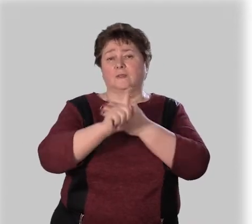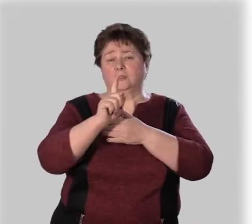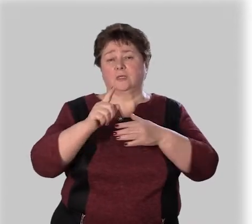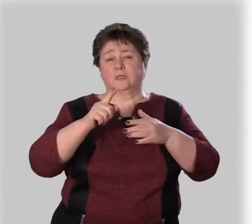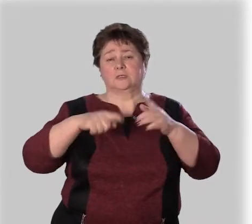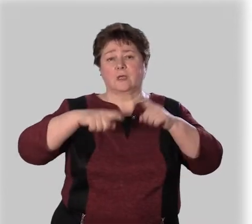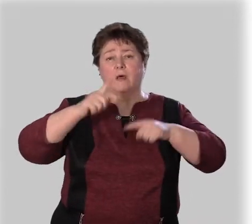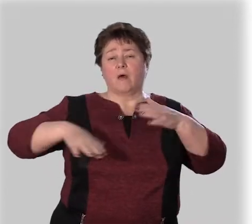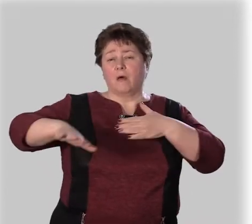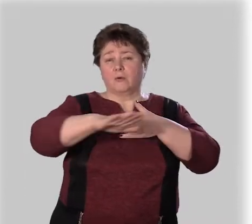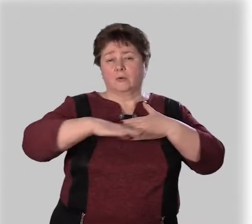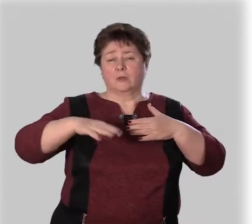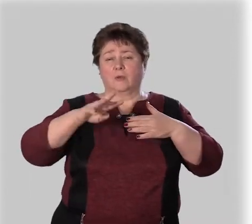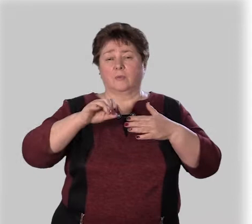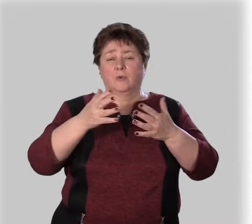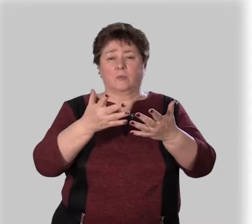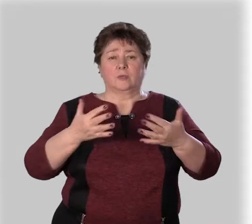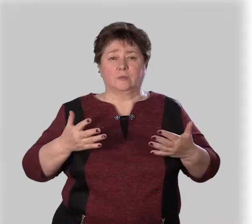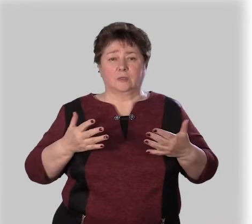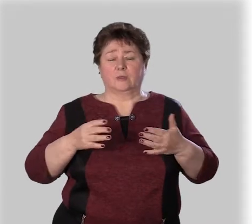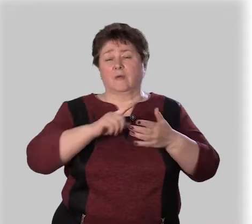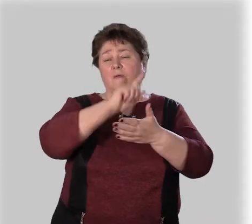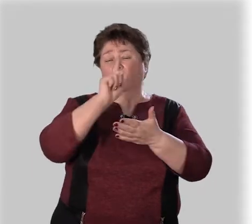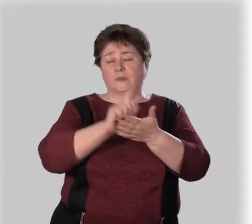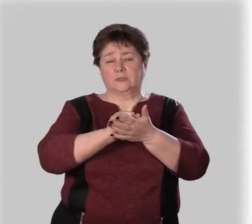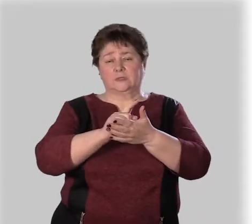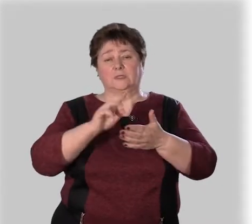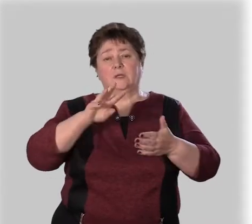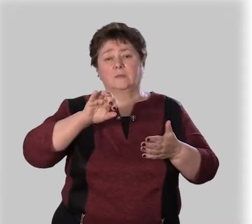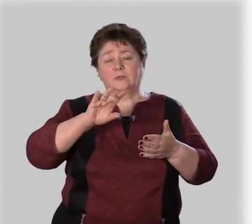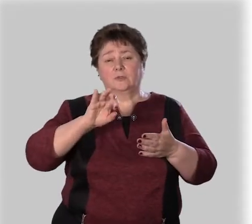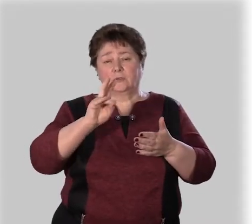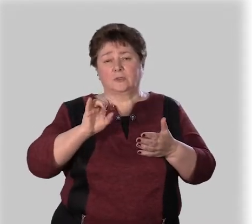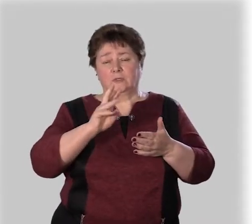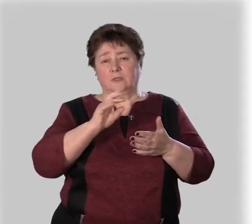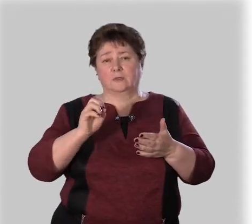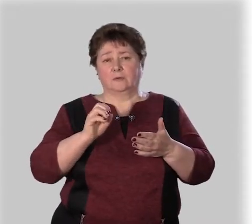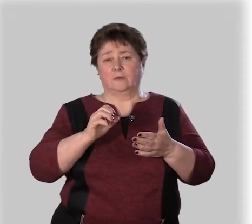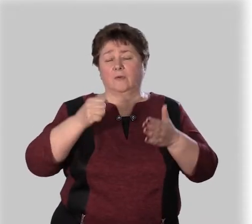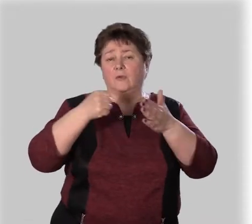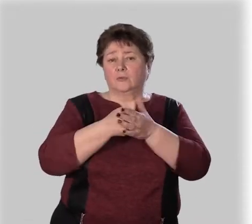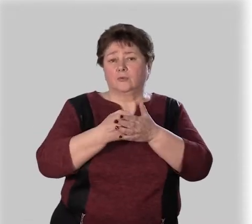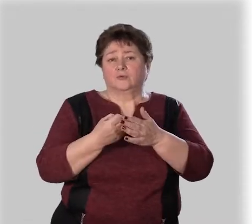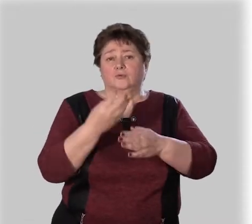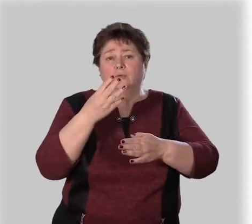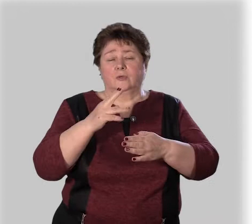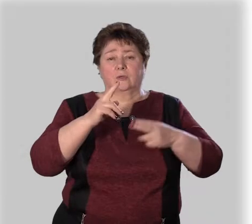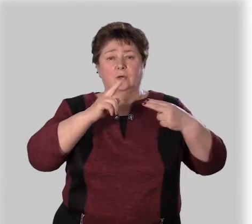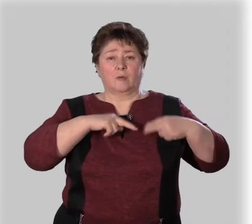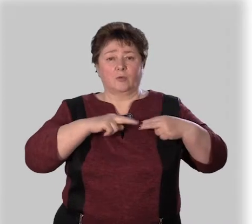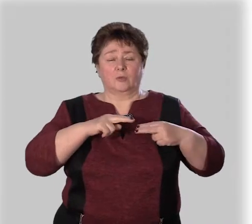начинается родина? Мы употребили вопросительное местоимение. До